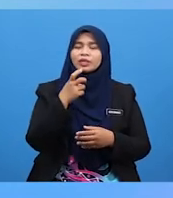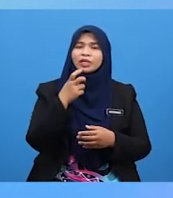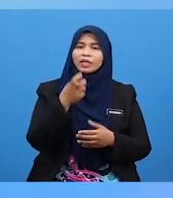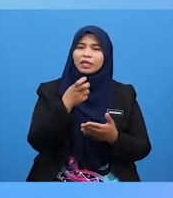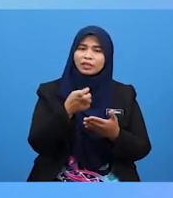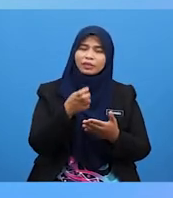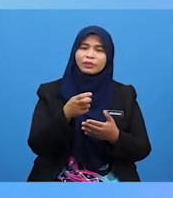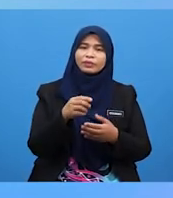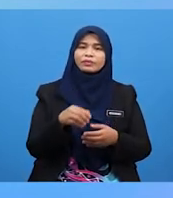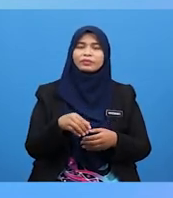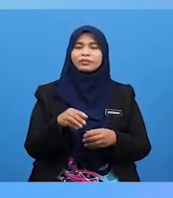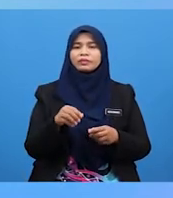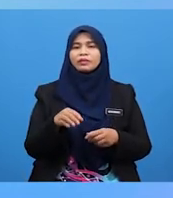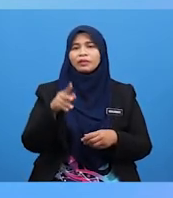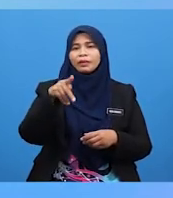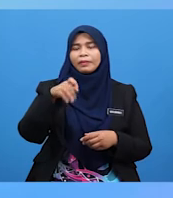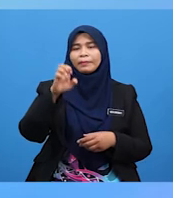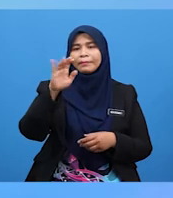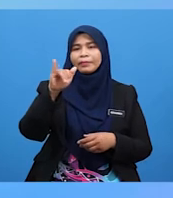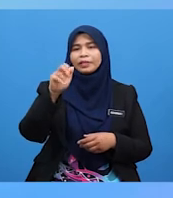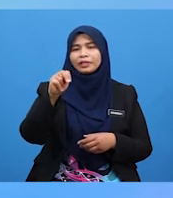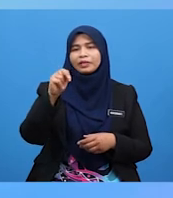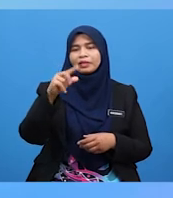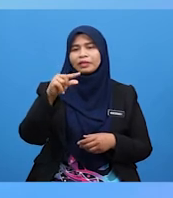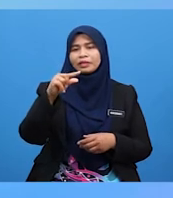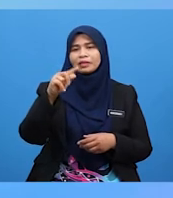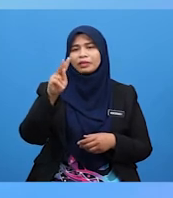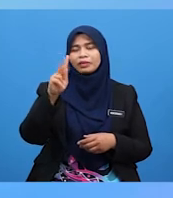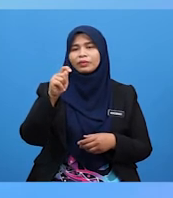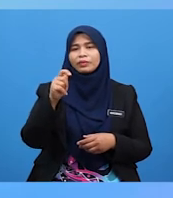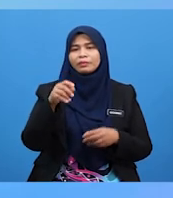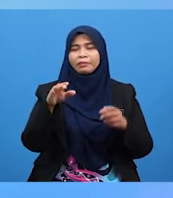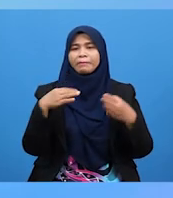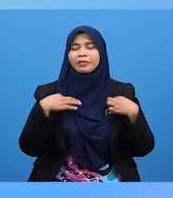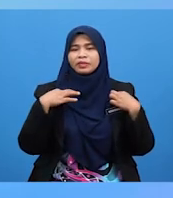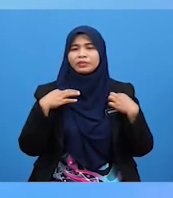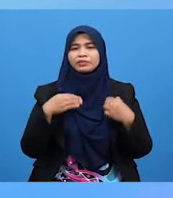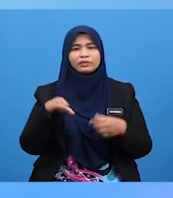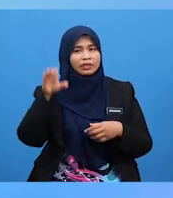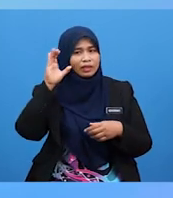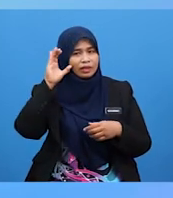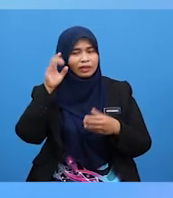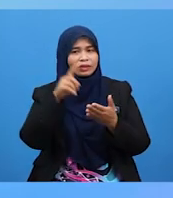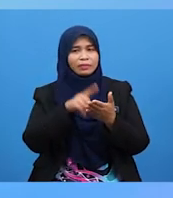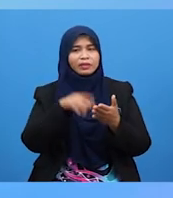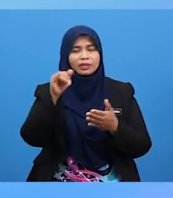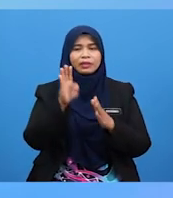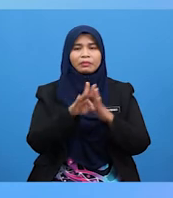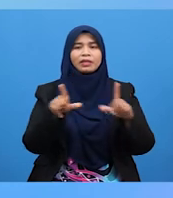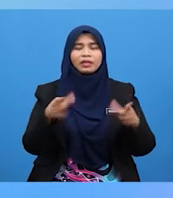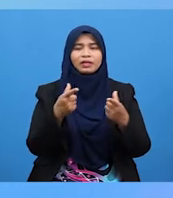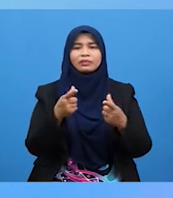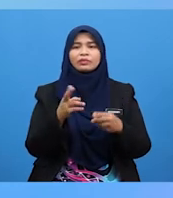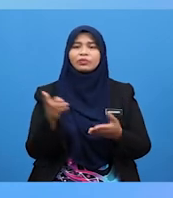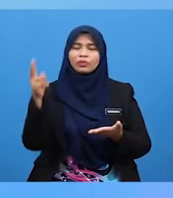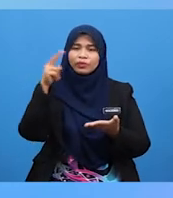Penyangkut Baju Dengan Menggunakan Pencil Dengar Apa Yang Berlaku Ulang Langkah